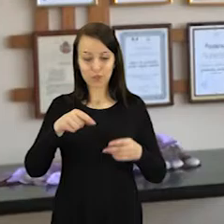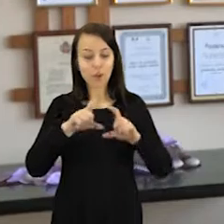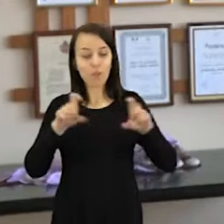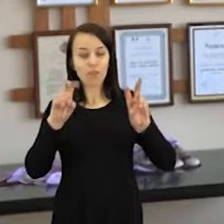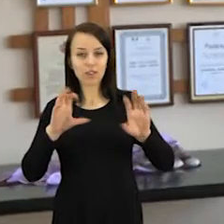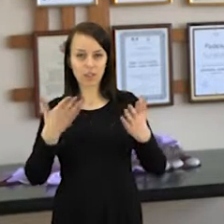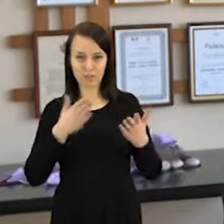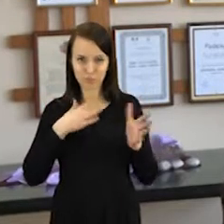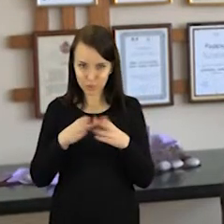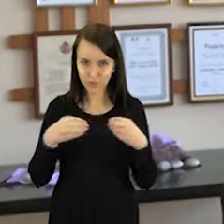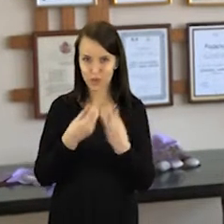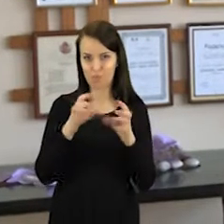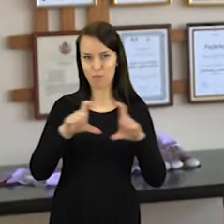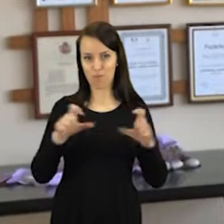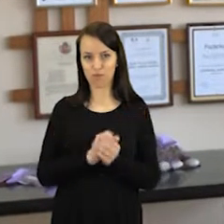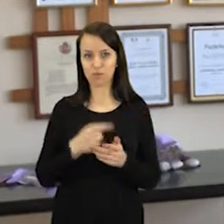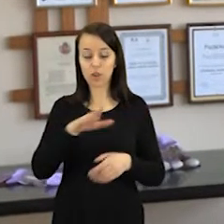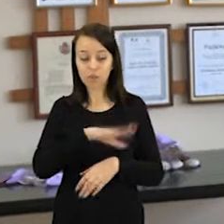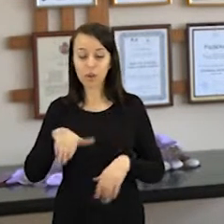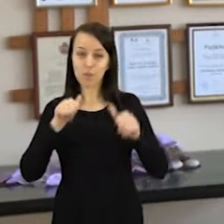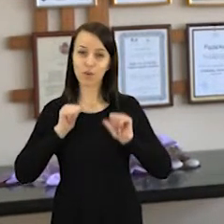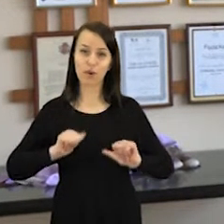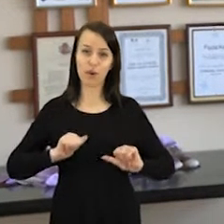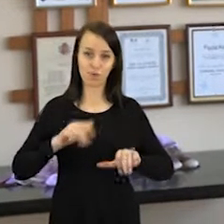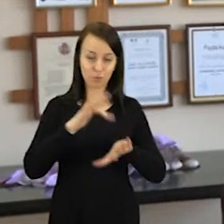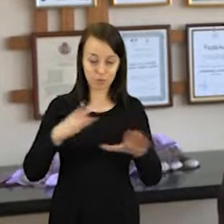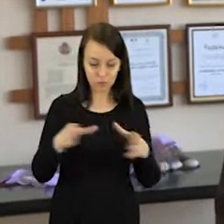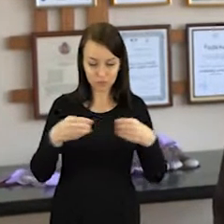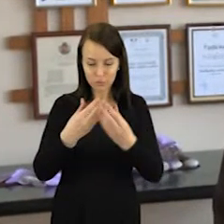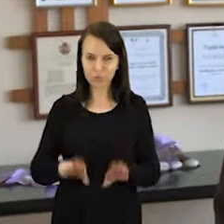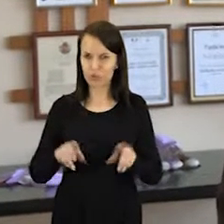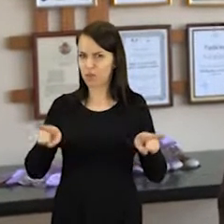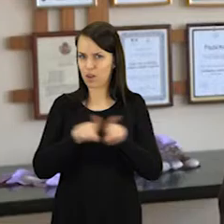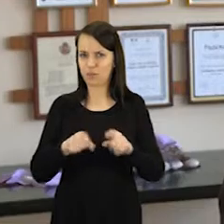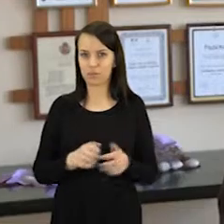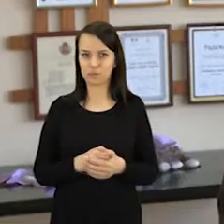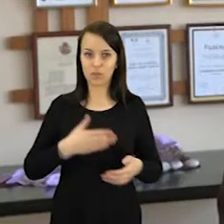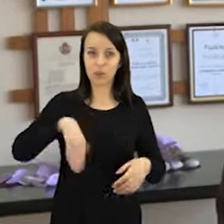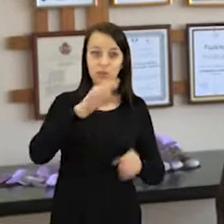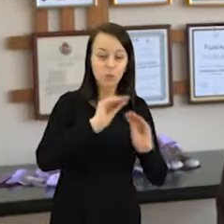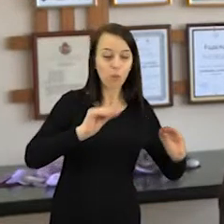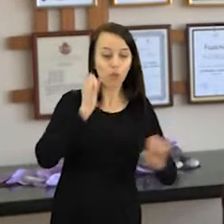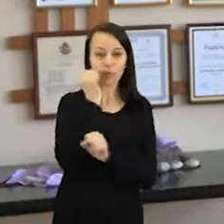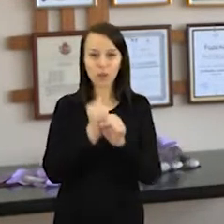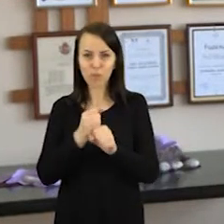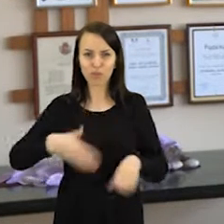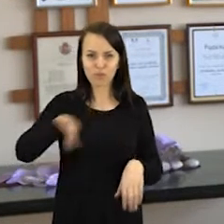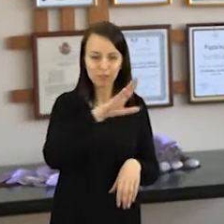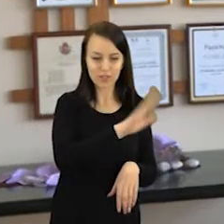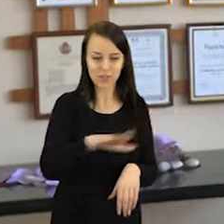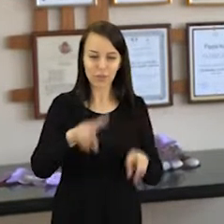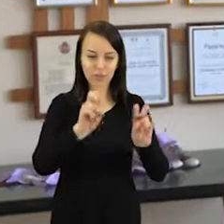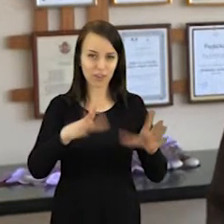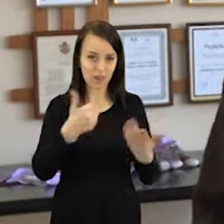Čia vaikams buvo ramu, čia buvo šeimos atmosfera, čia kiekvienas mokytojas, kiekvienas darbuotojas, kiekvieną vaiką žinojo, vadino